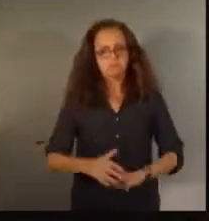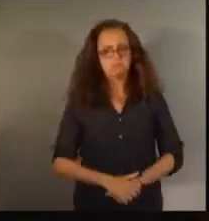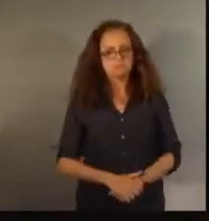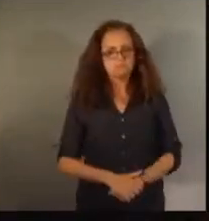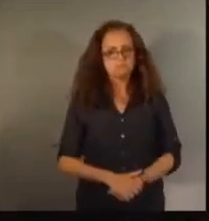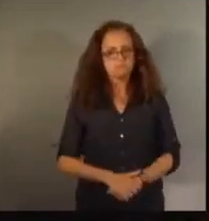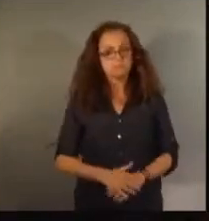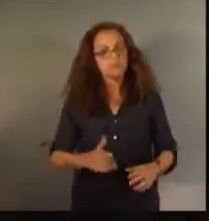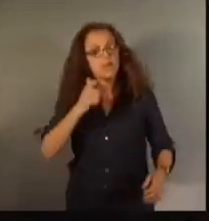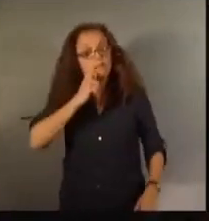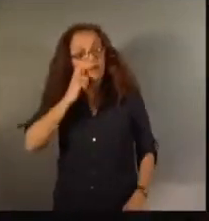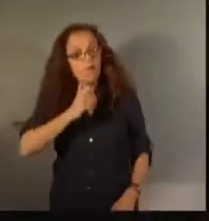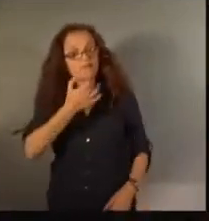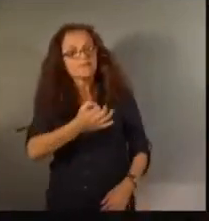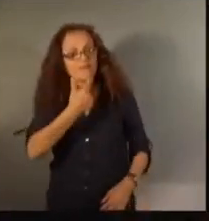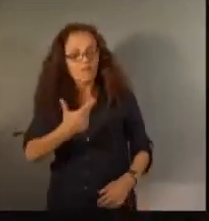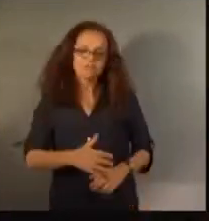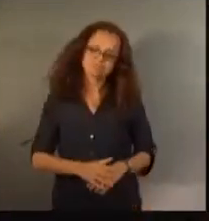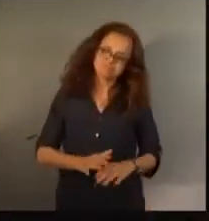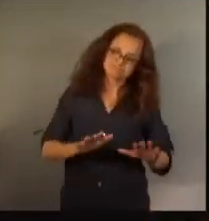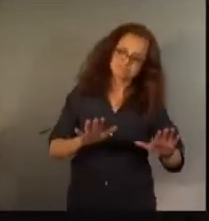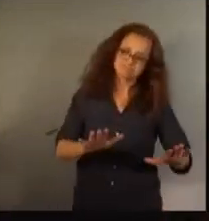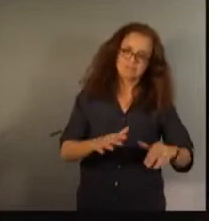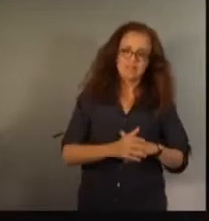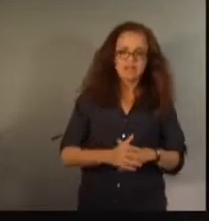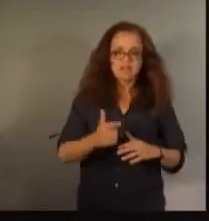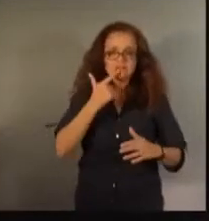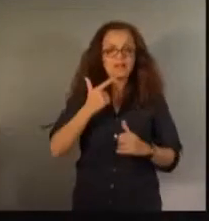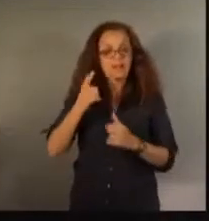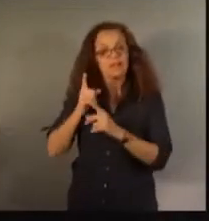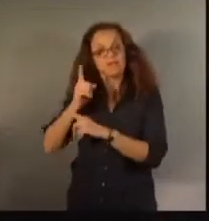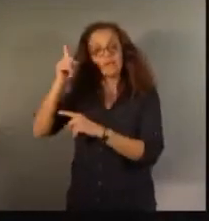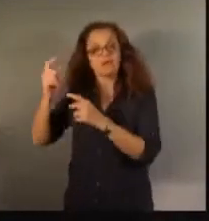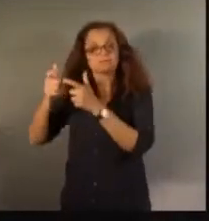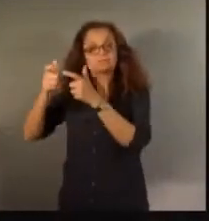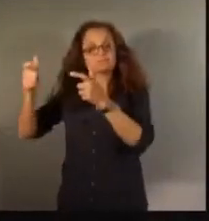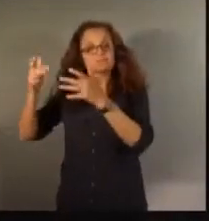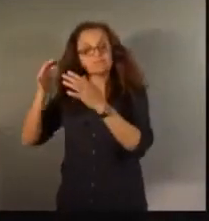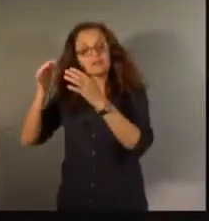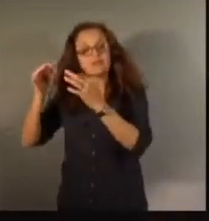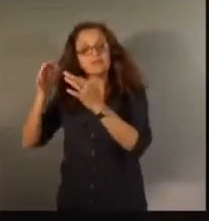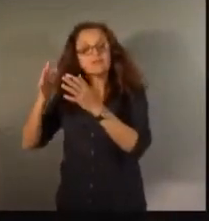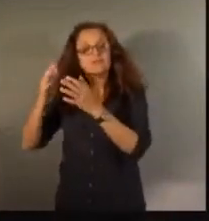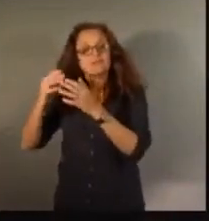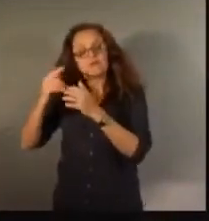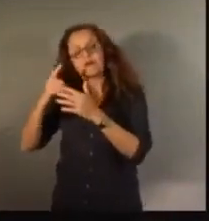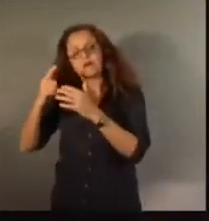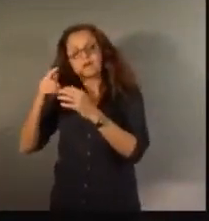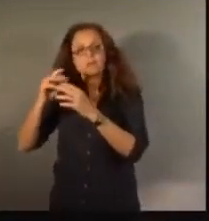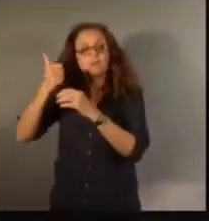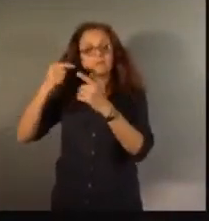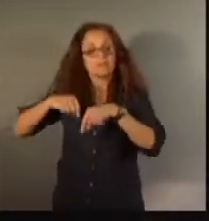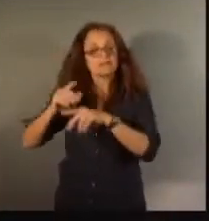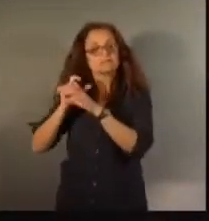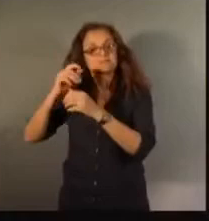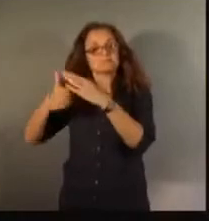Quant à Macron, voilà ce qu'il dit, un maquignon. On ne plus, personne ne sait ce qu un maquignon, hein, il faut dire, il n'y a plus. C'était le gars qui vendait les vaches, quoi.